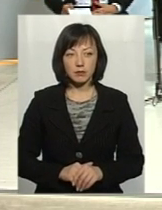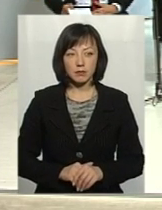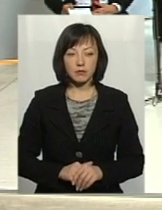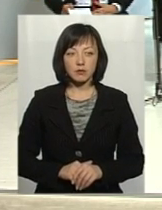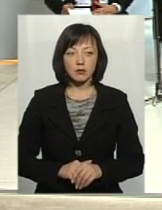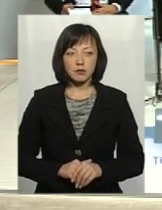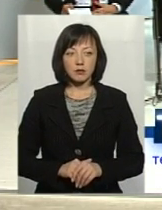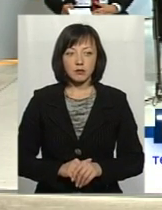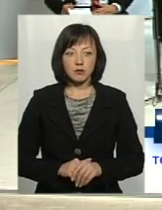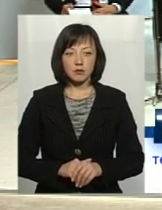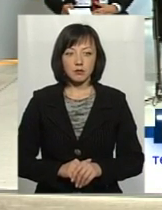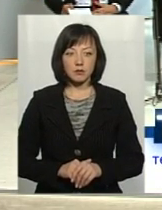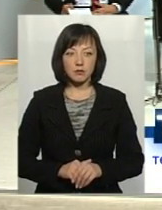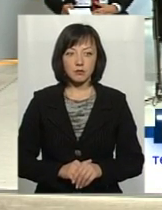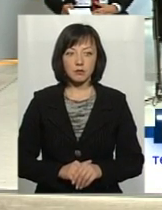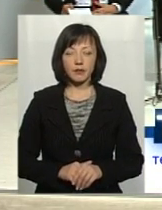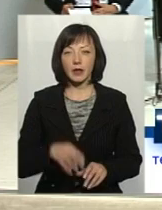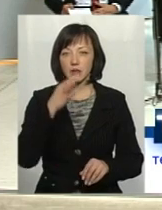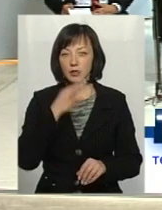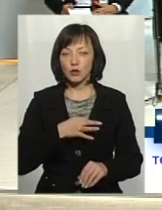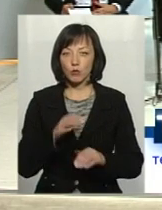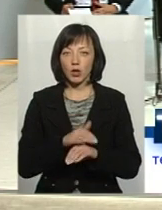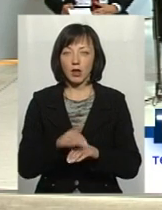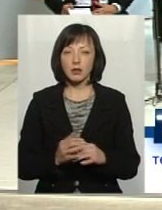Скажіть, будь ласка, шановні гості,